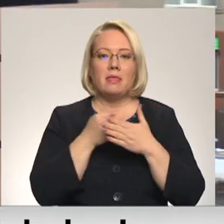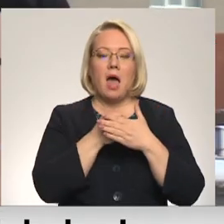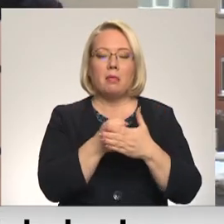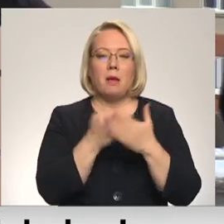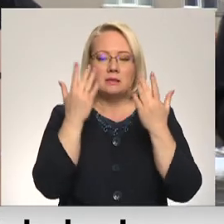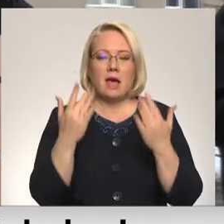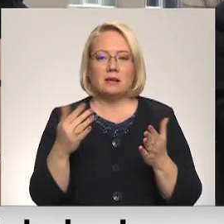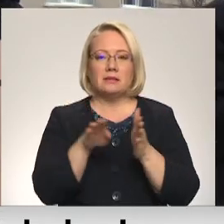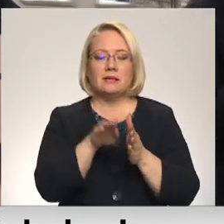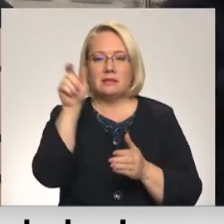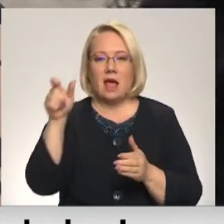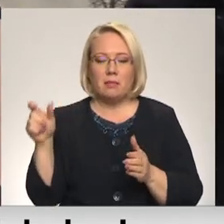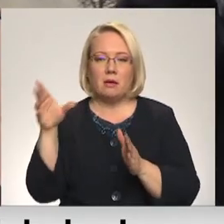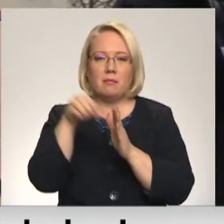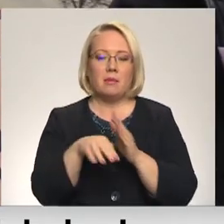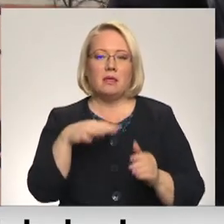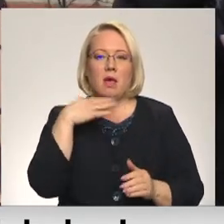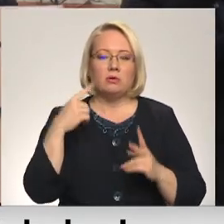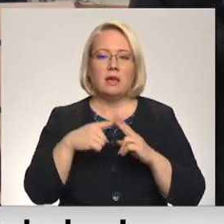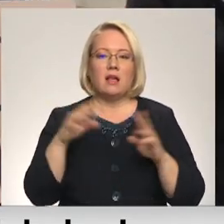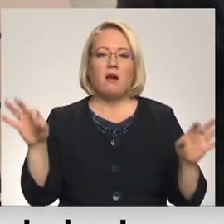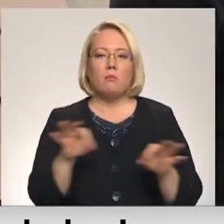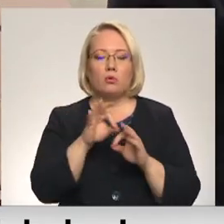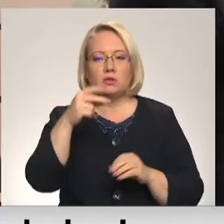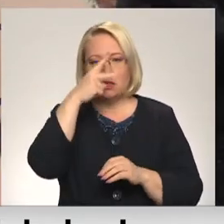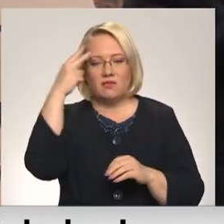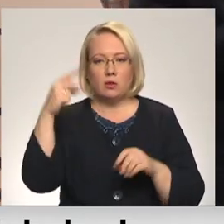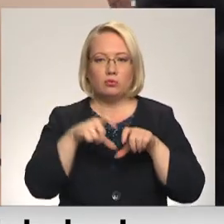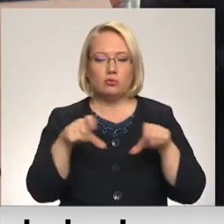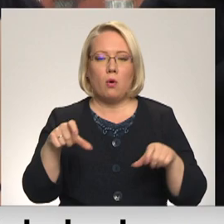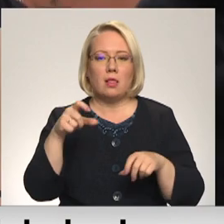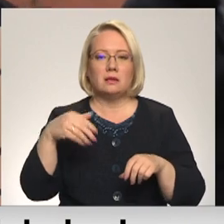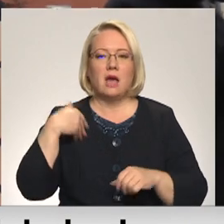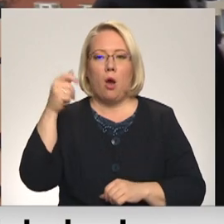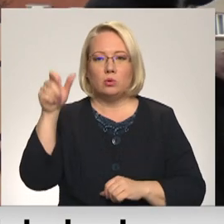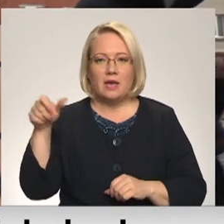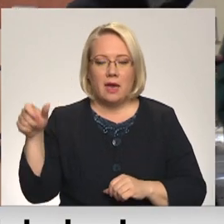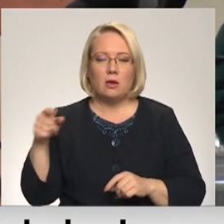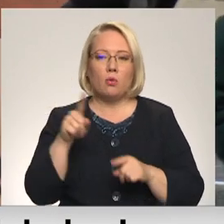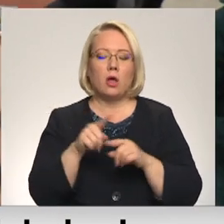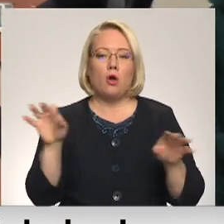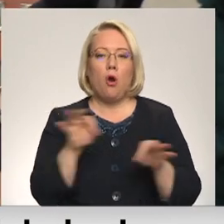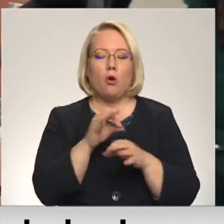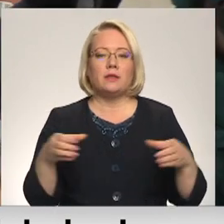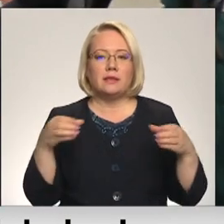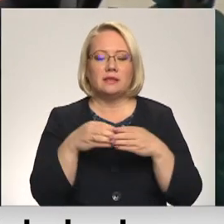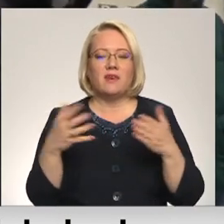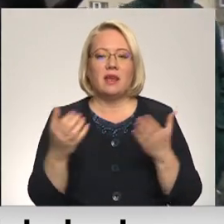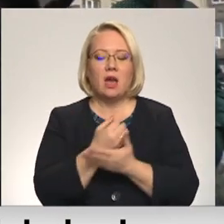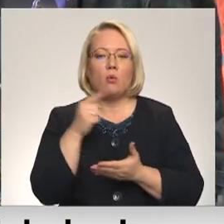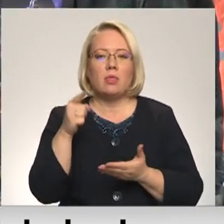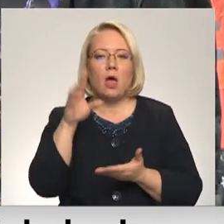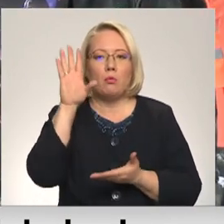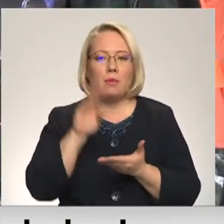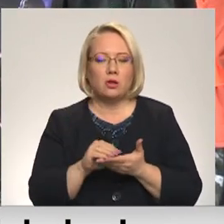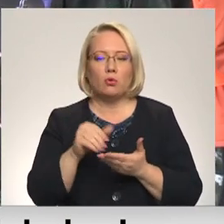akcijas dalībnieks, tāp kuriem bija vairāki Jaukavas mūzikas vidusskolas audzēkni, kam orčestrs ir iespēja iegūt tādu pieredzi, kādu nevar